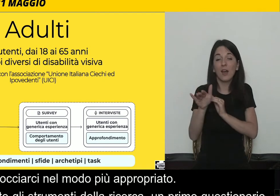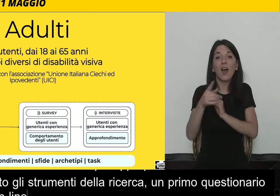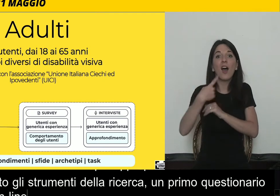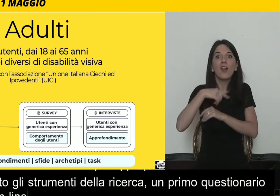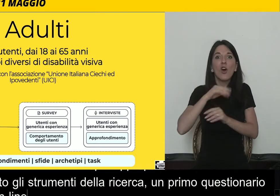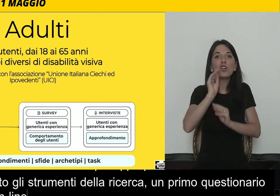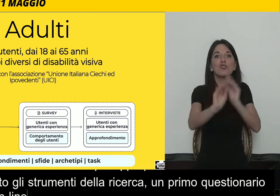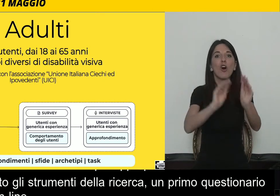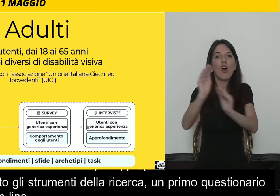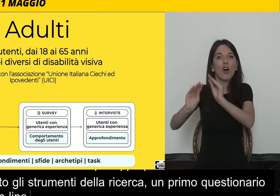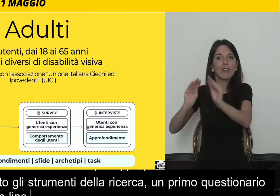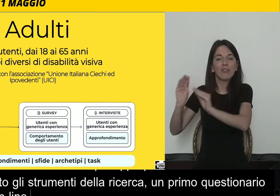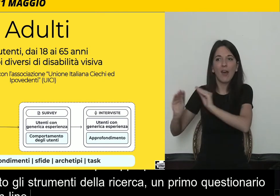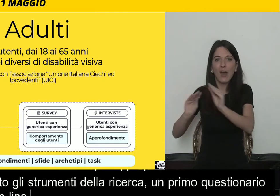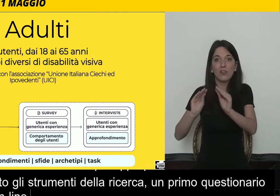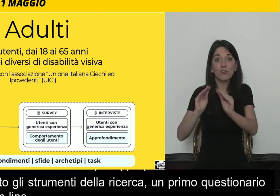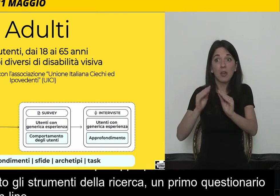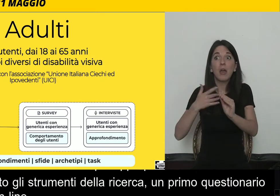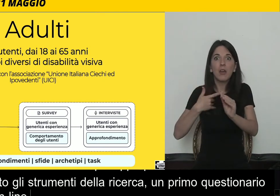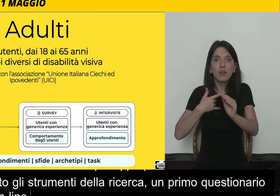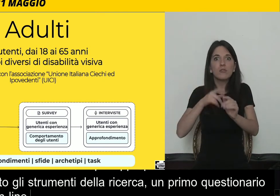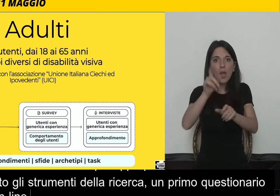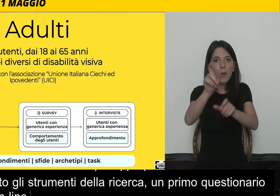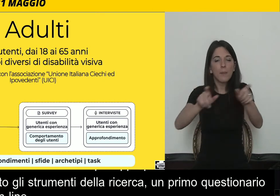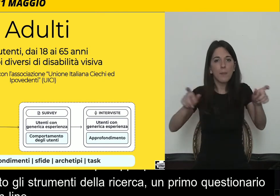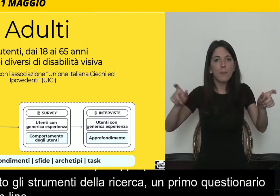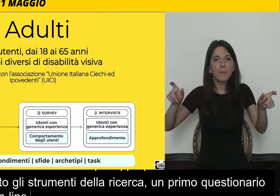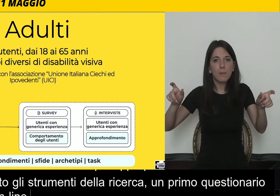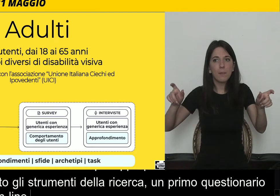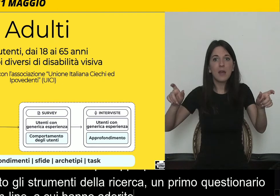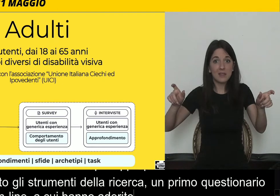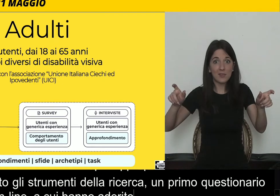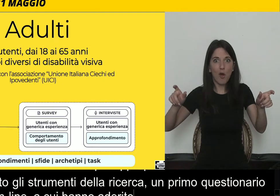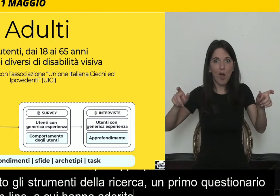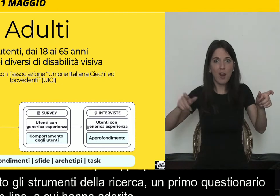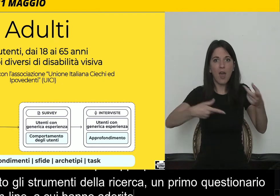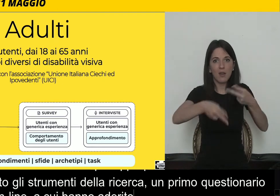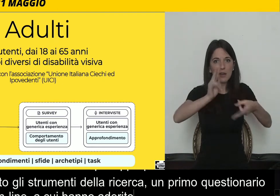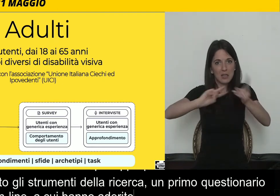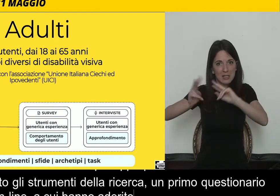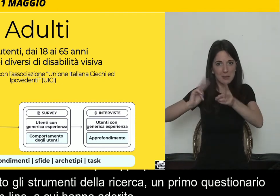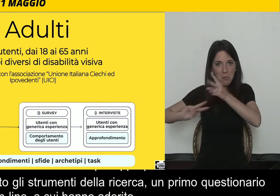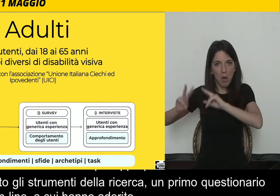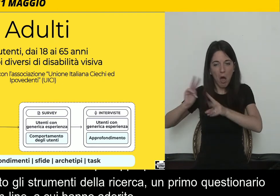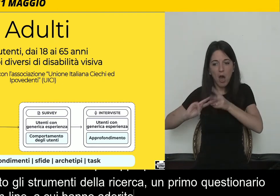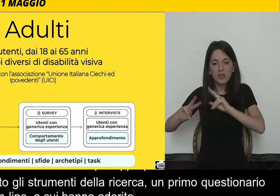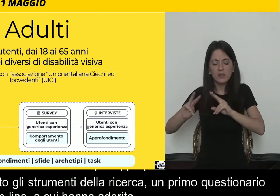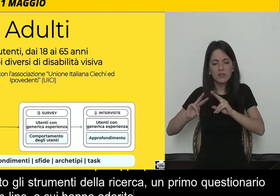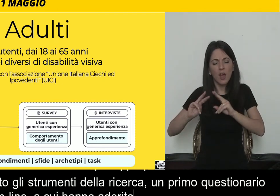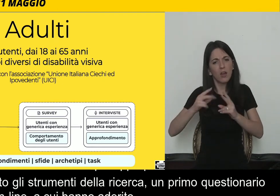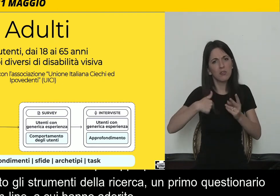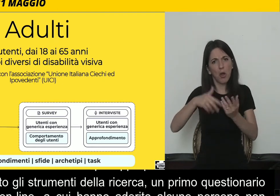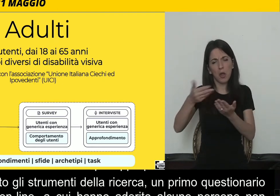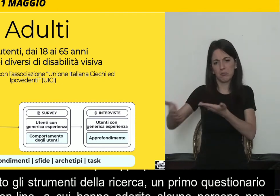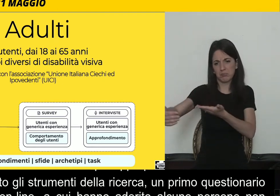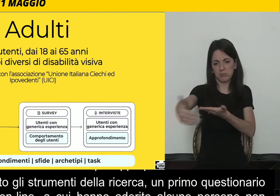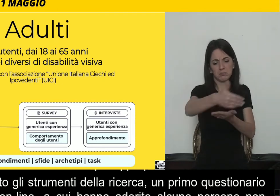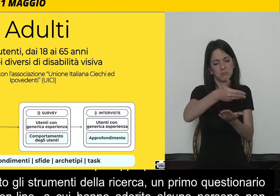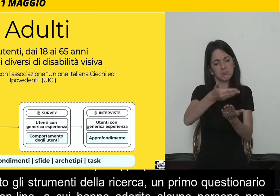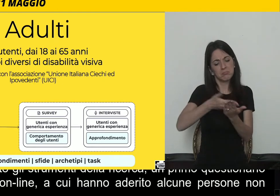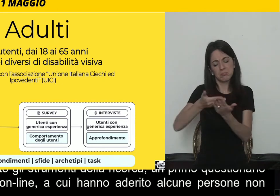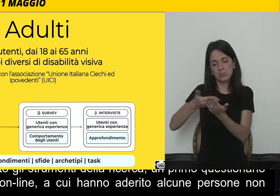a cui hanno aderito alcune persone non vedenti. E alcune di queste persone poi sono state